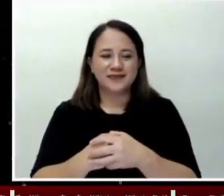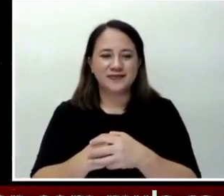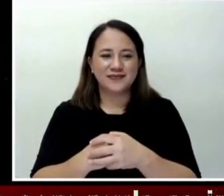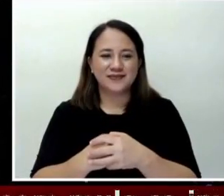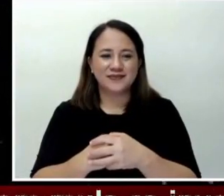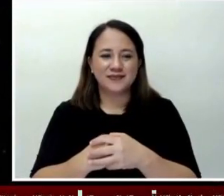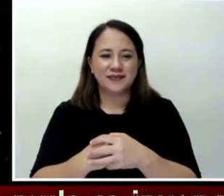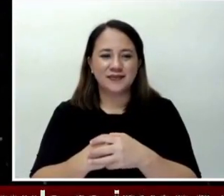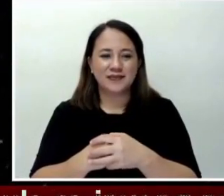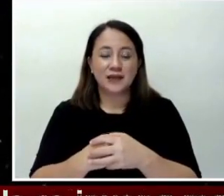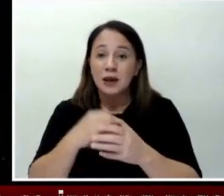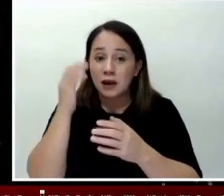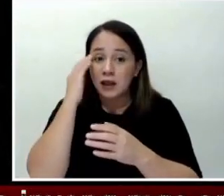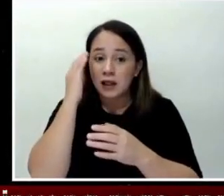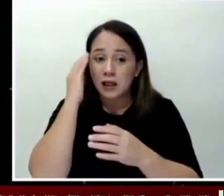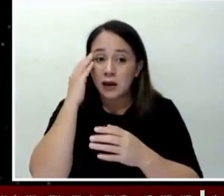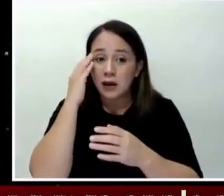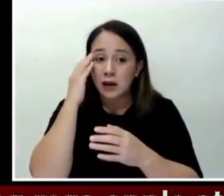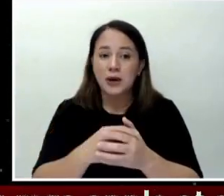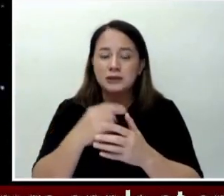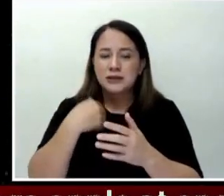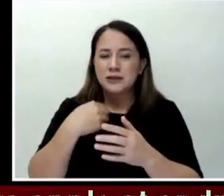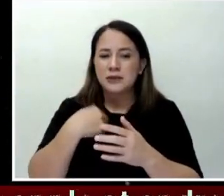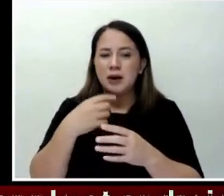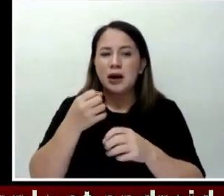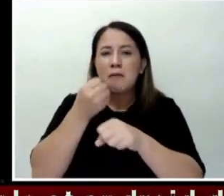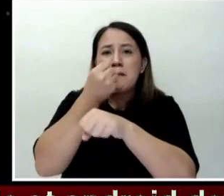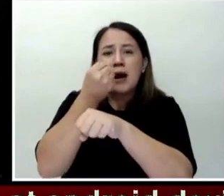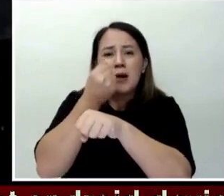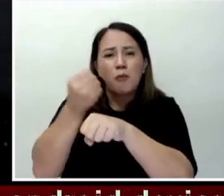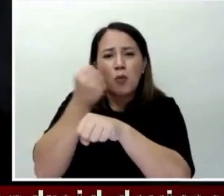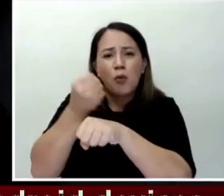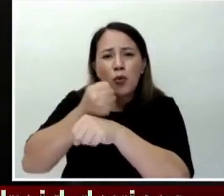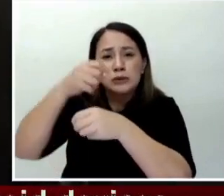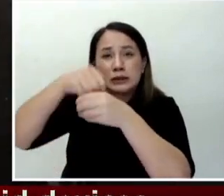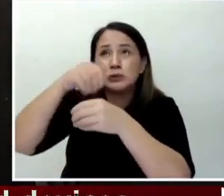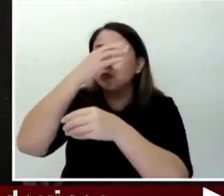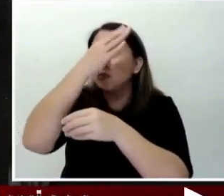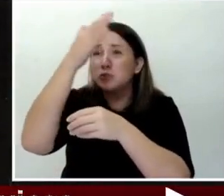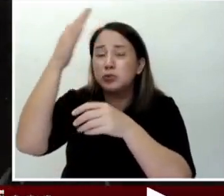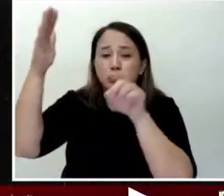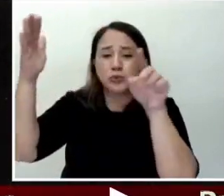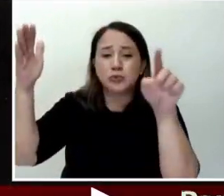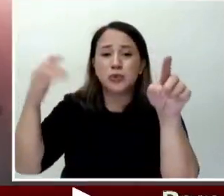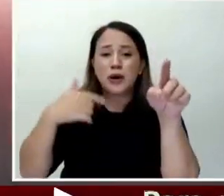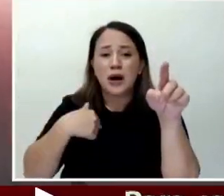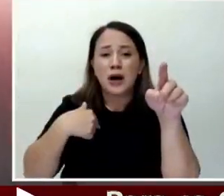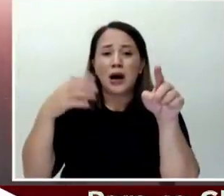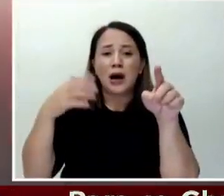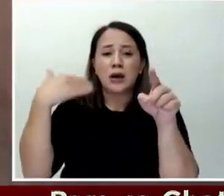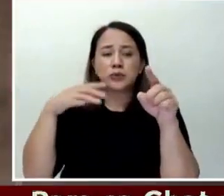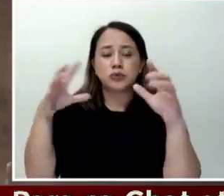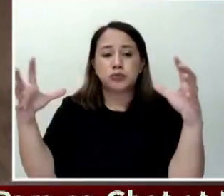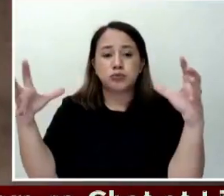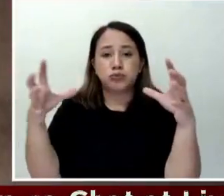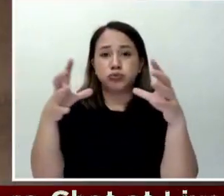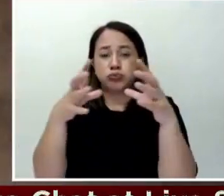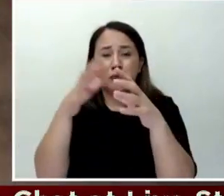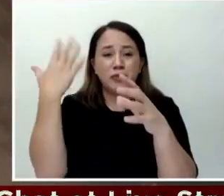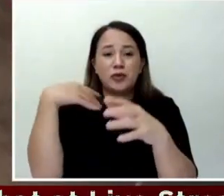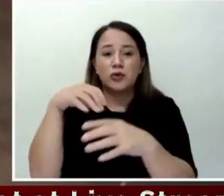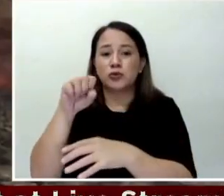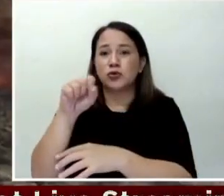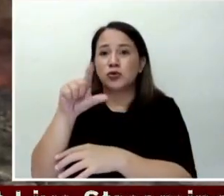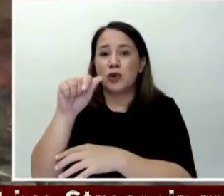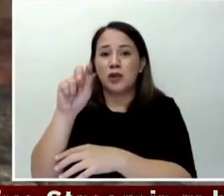Alam nyo ba na ang mga asteroid o mga bato sa kalawakan ay remnants o mga natiran noong nabuo ang ating solar system higit 4